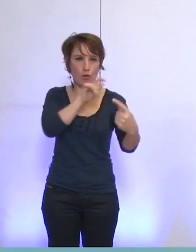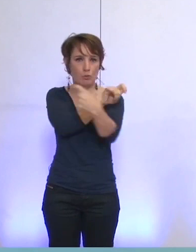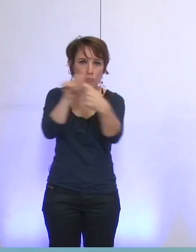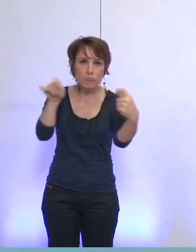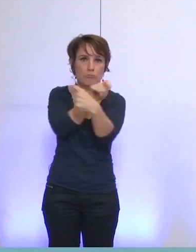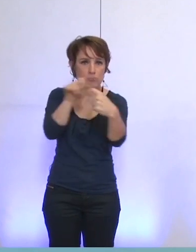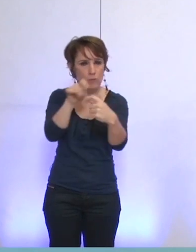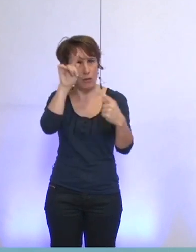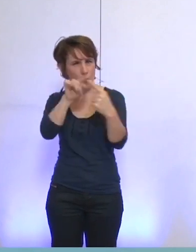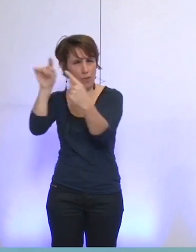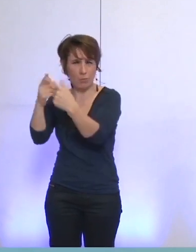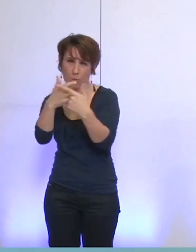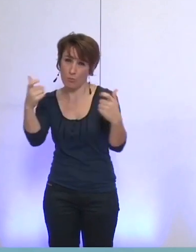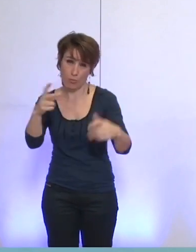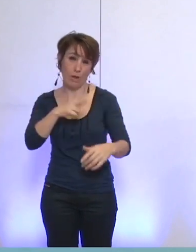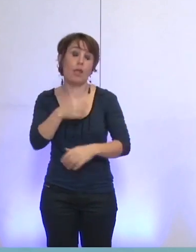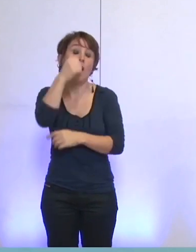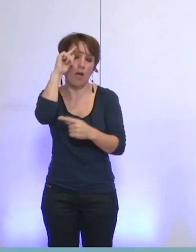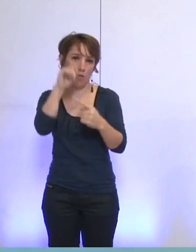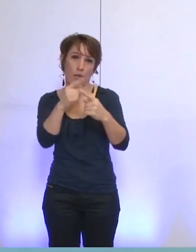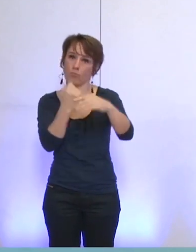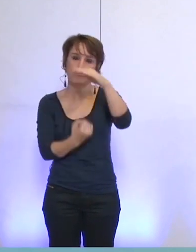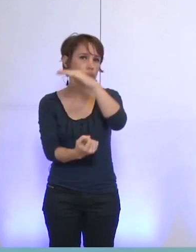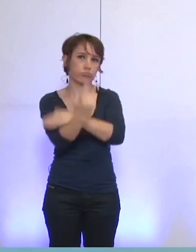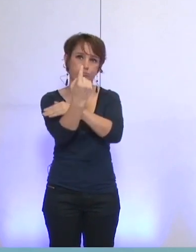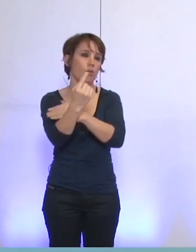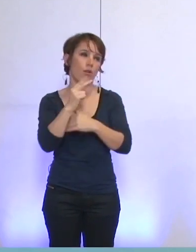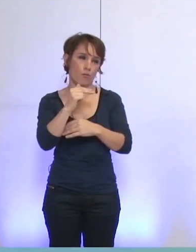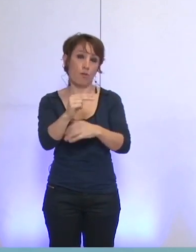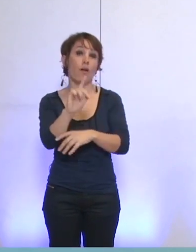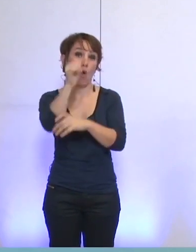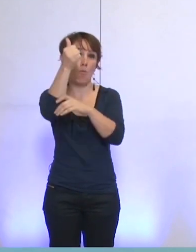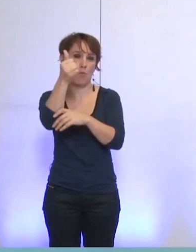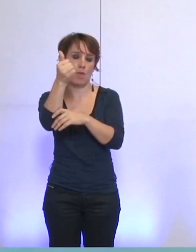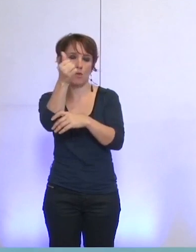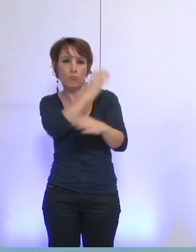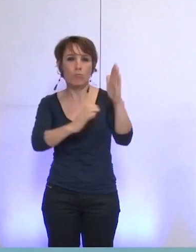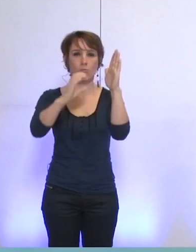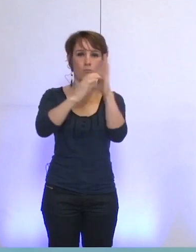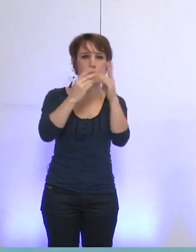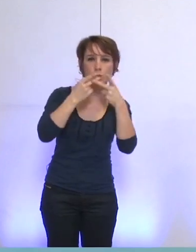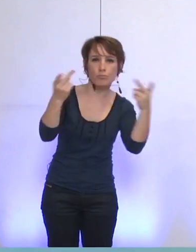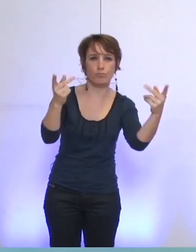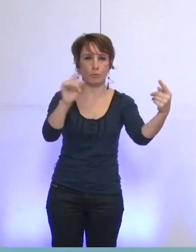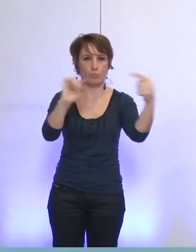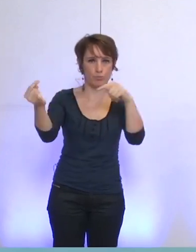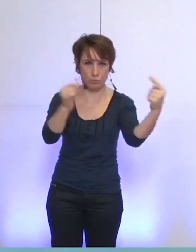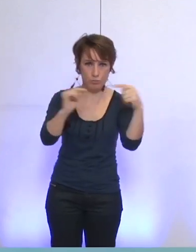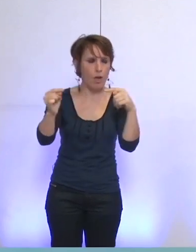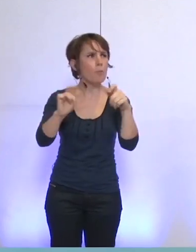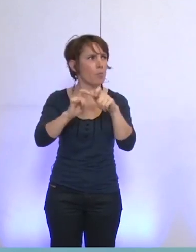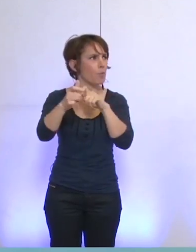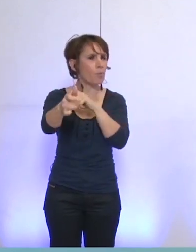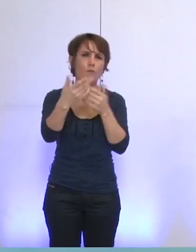un d'actualité par lequel nous allons commencer, mais il y aura également des délibérations autour de